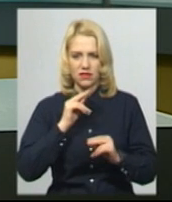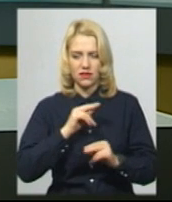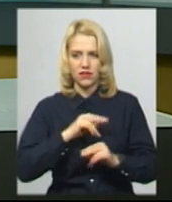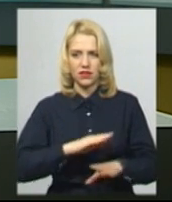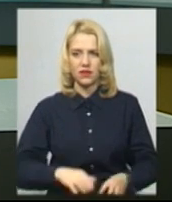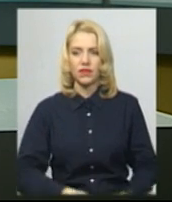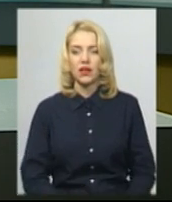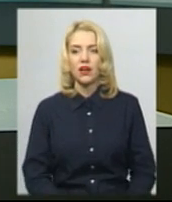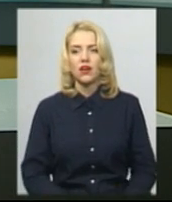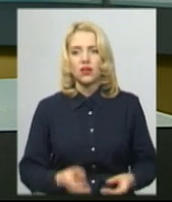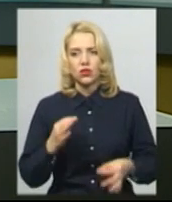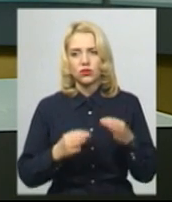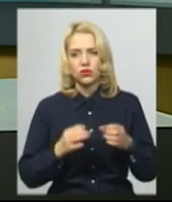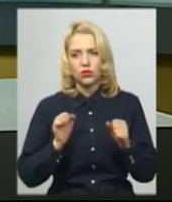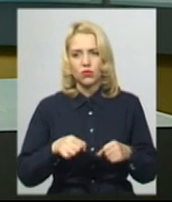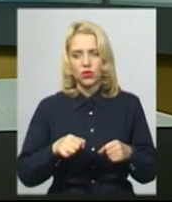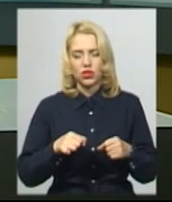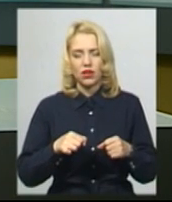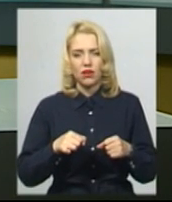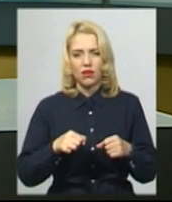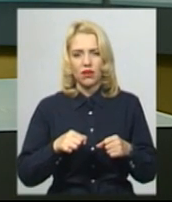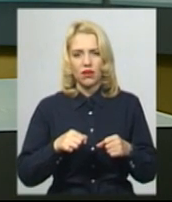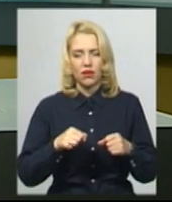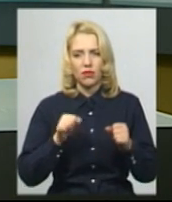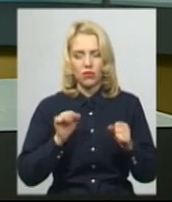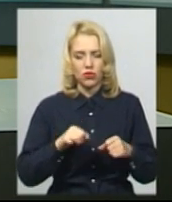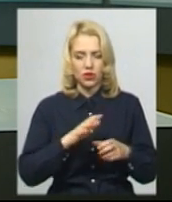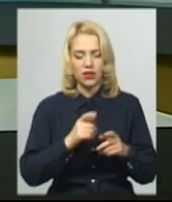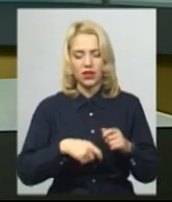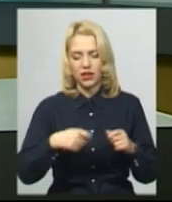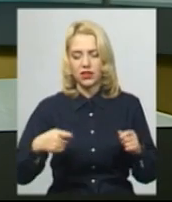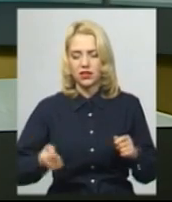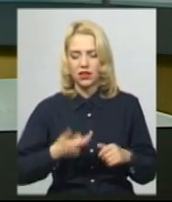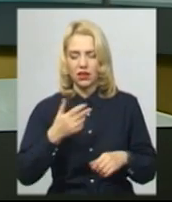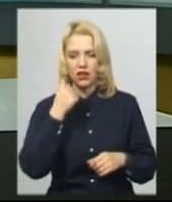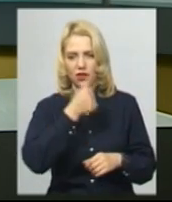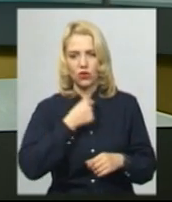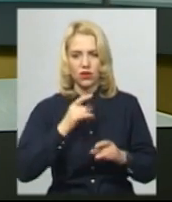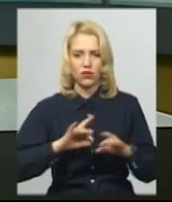Суд може тягнутися кілька років, каже поранений під обласним СБУ Володимир Гаман.